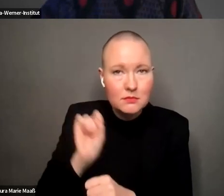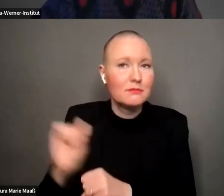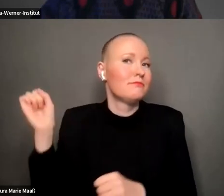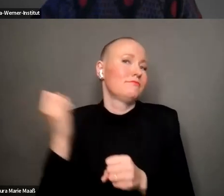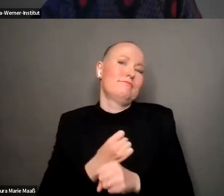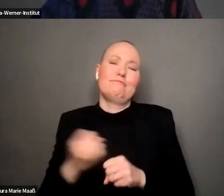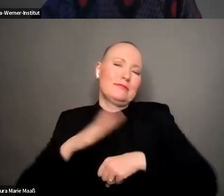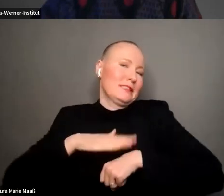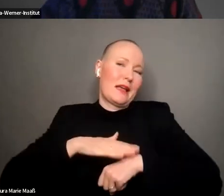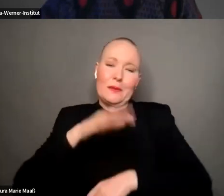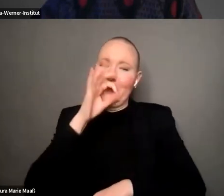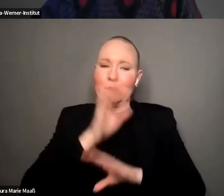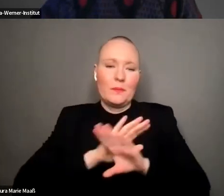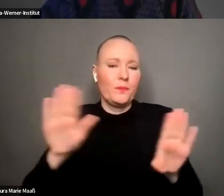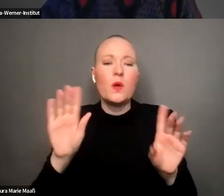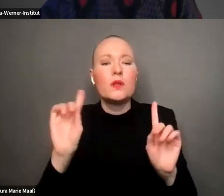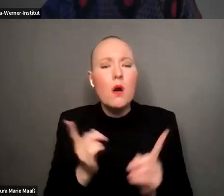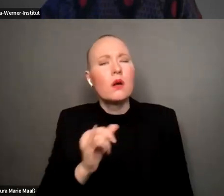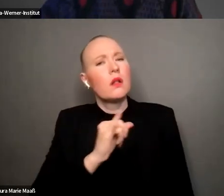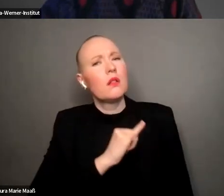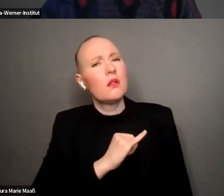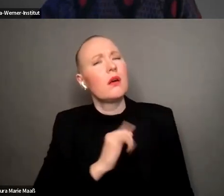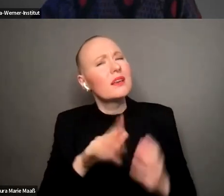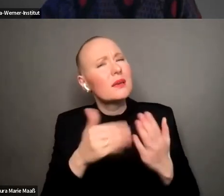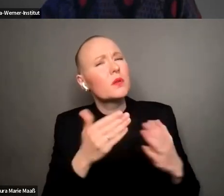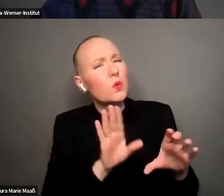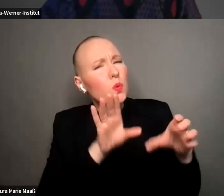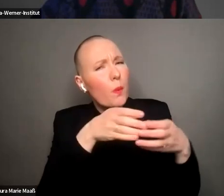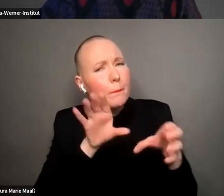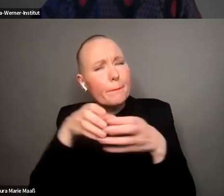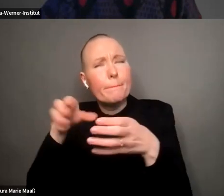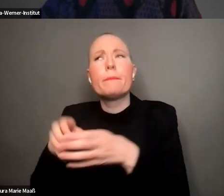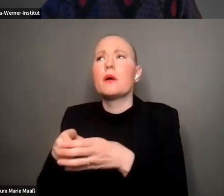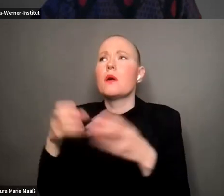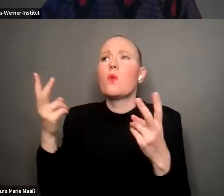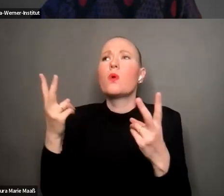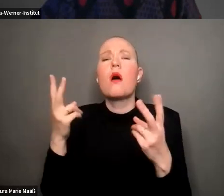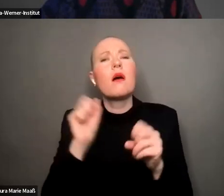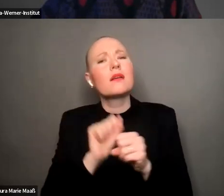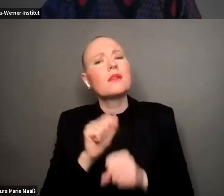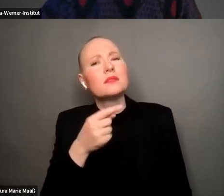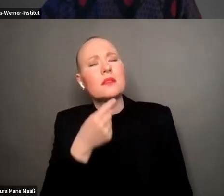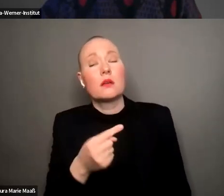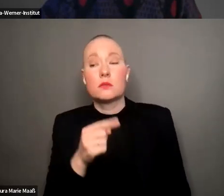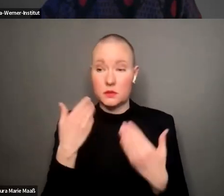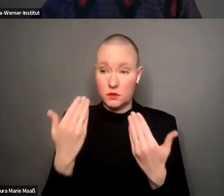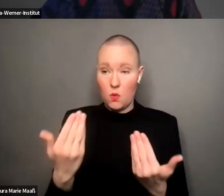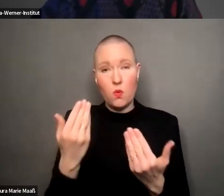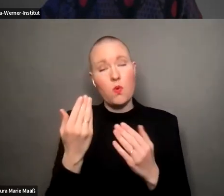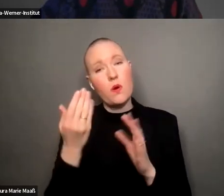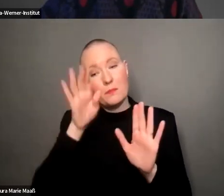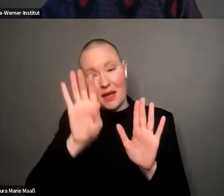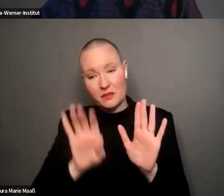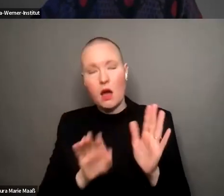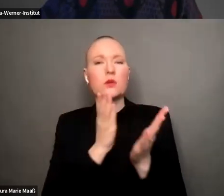interessieren würde ob es irgendwie gruppierungen gibt oder ob man sagen kann diese beiträge werden schon genügend